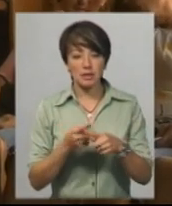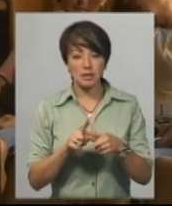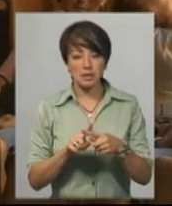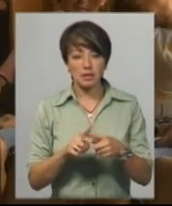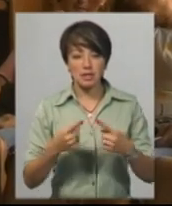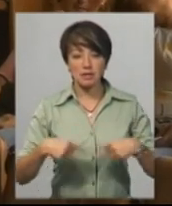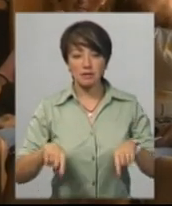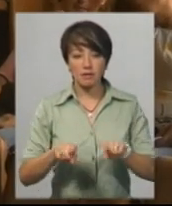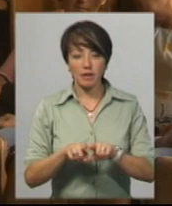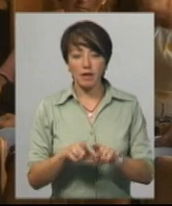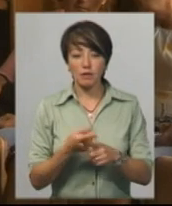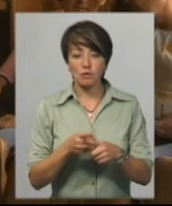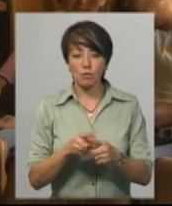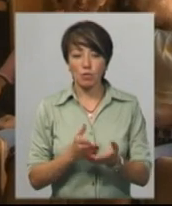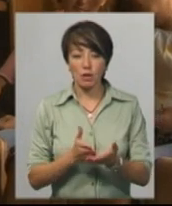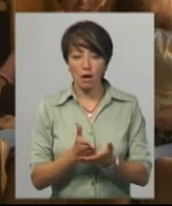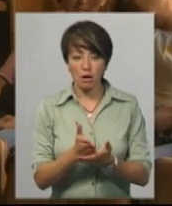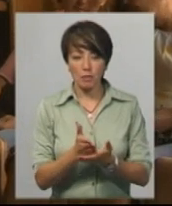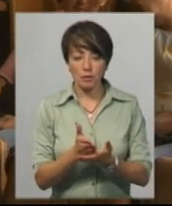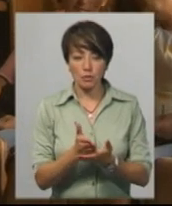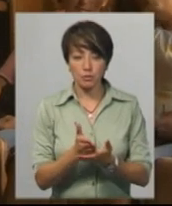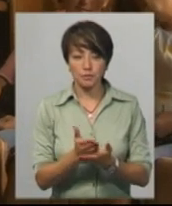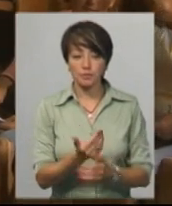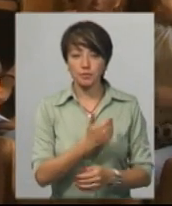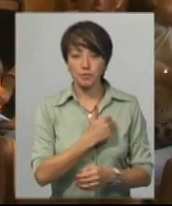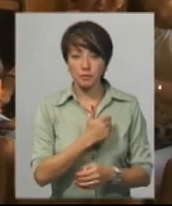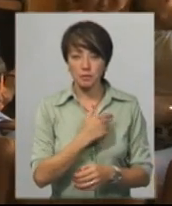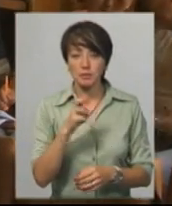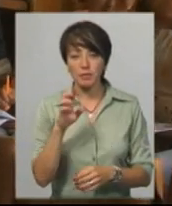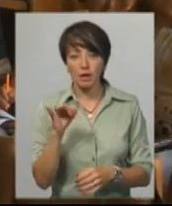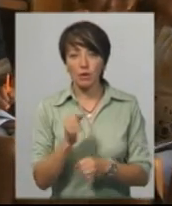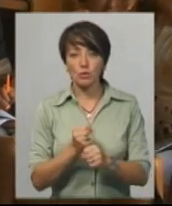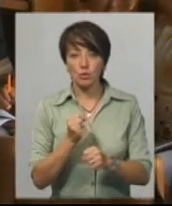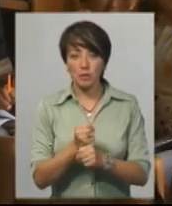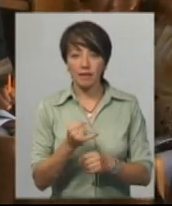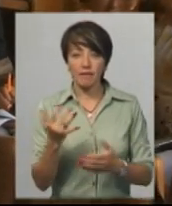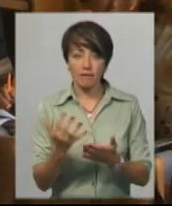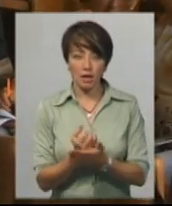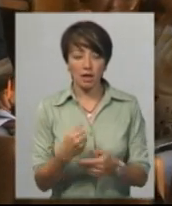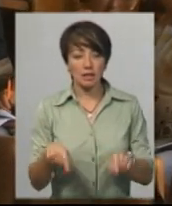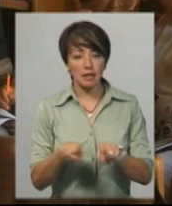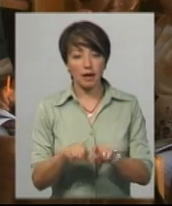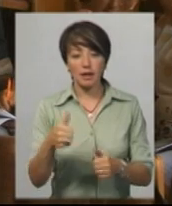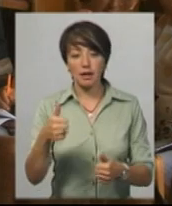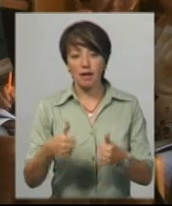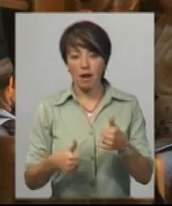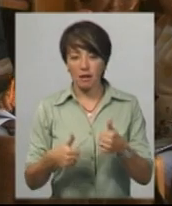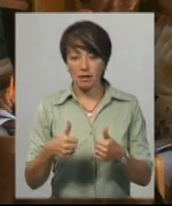сфері, в цьому напрямку. Хотілося б розробити і виграти такий грант